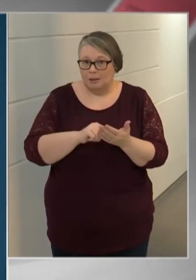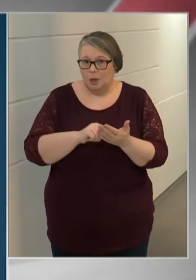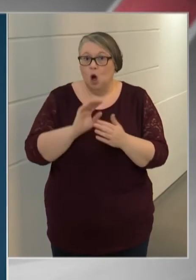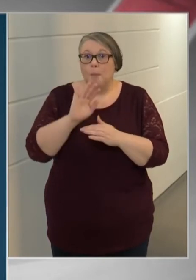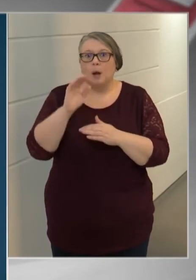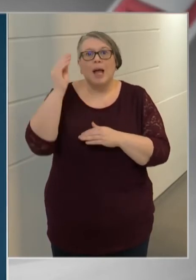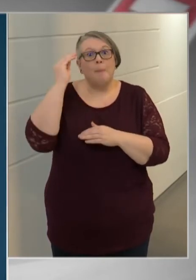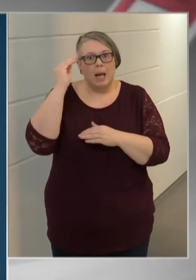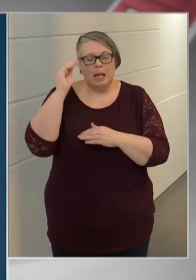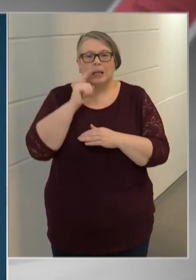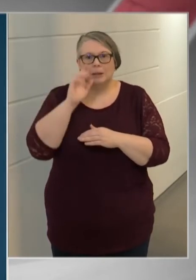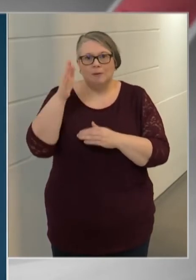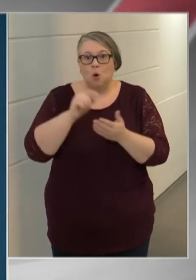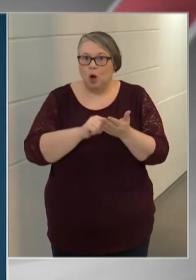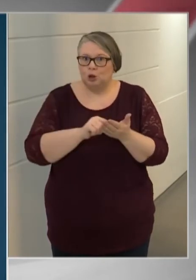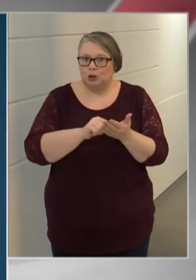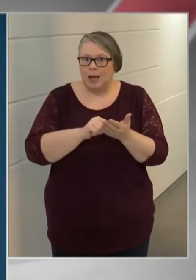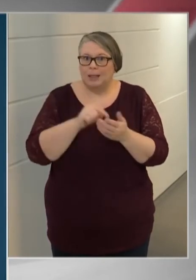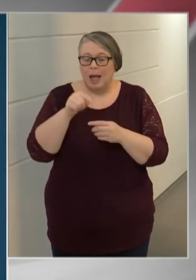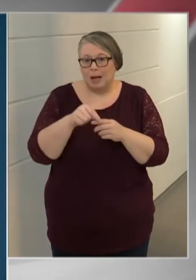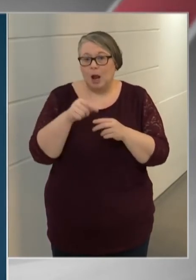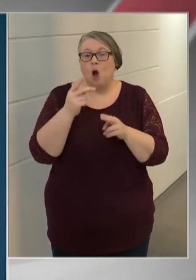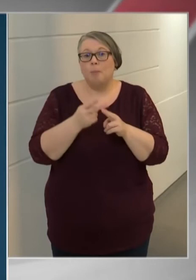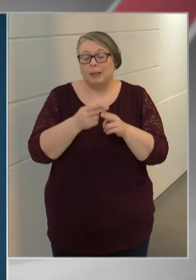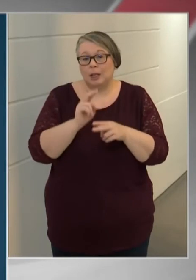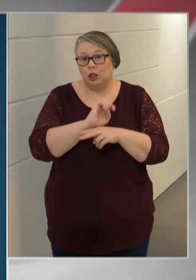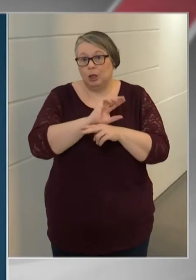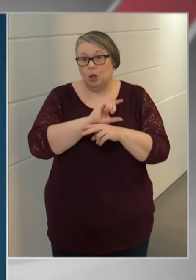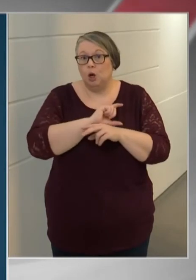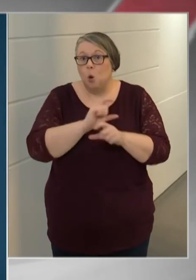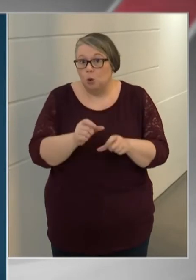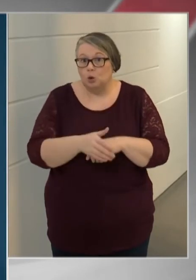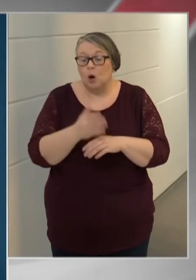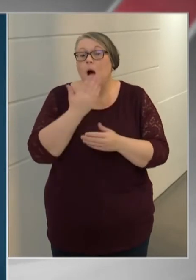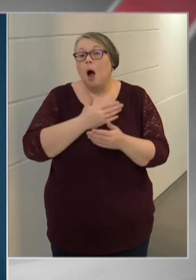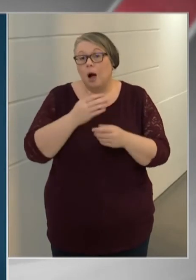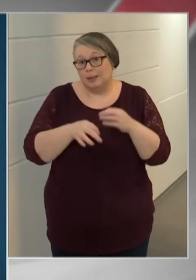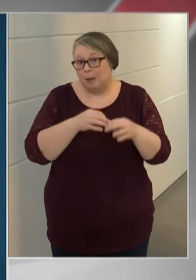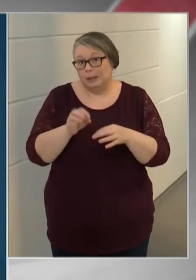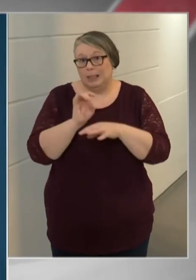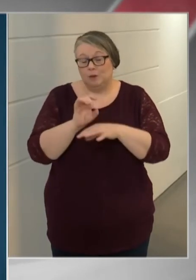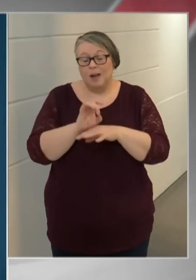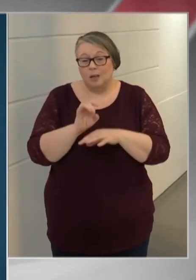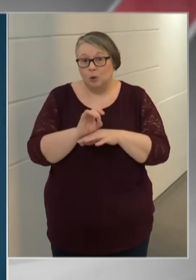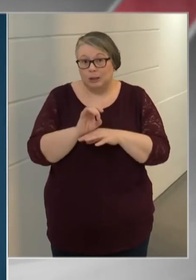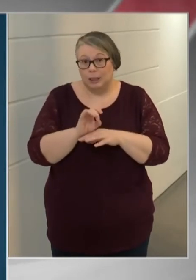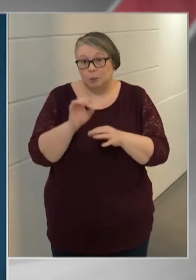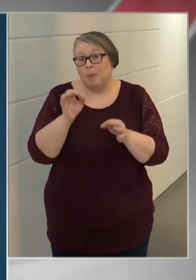majd emlékezni fognak erre a kórokozóra, hogyha egy természetes fertőződés